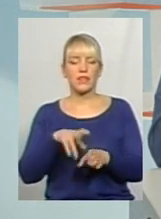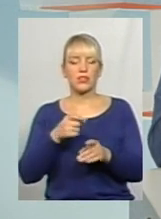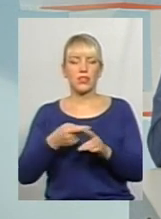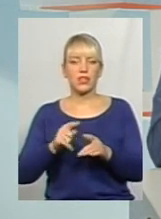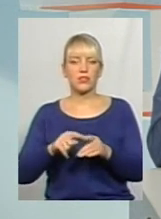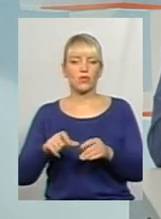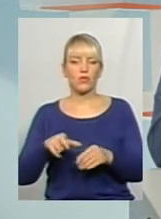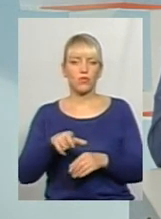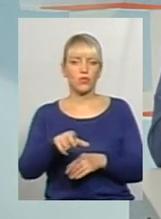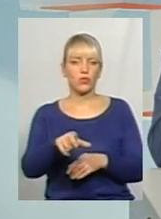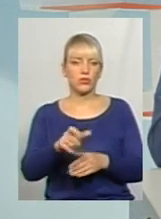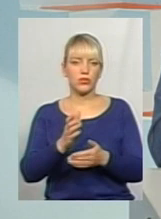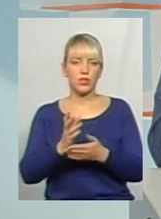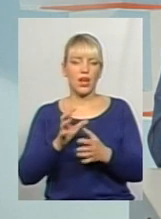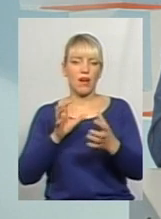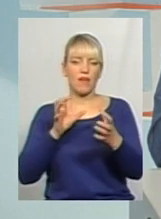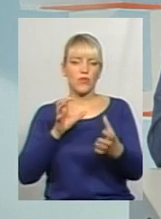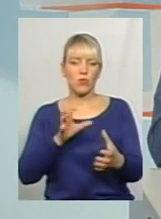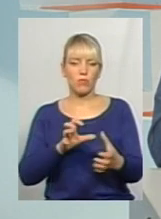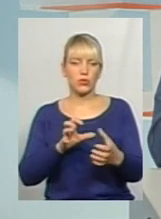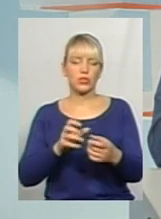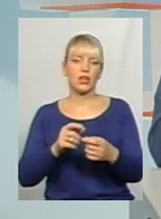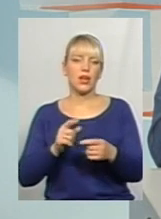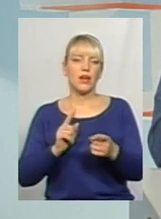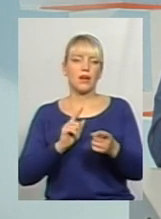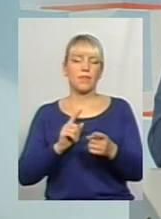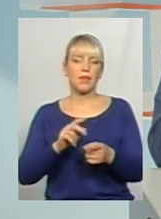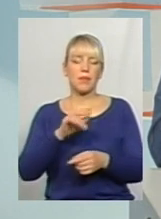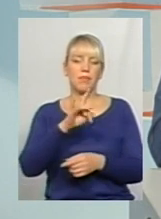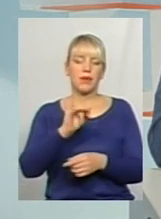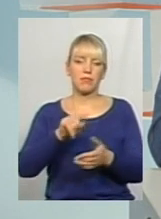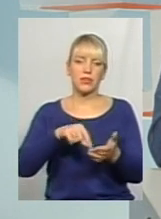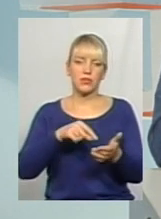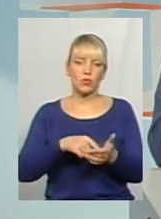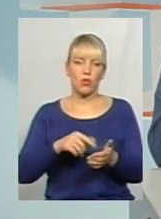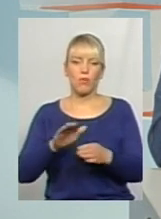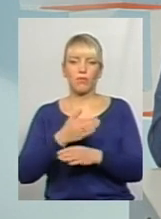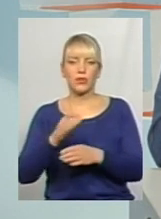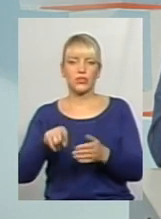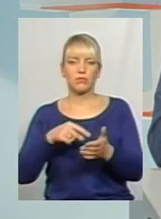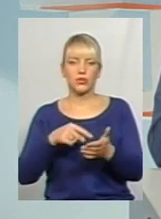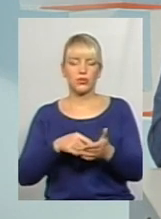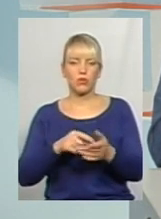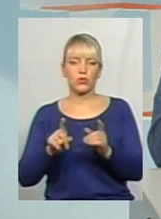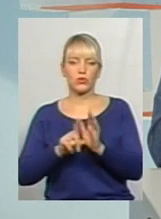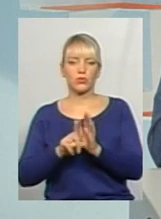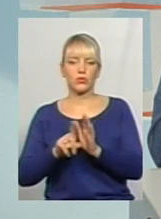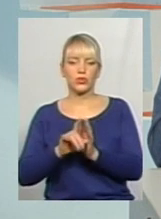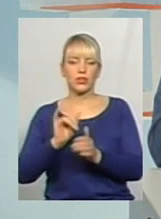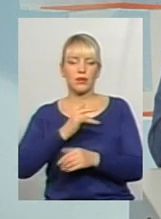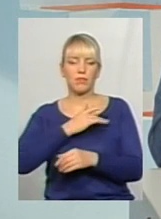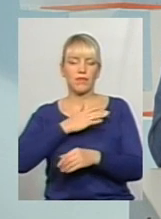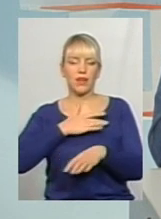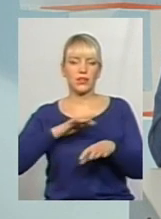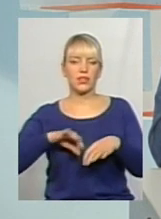автобусних маршрутів приміського сполучення, міжміського сполучення, ну і безпосередньо приватний транспорт, який щороку